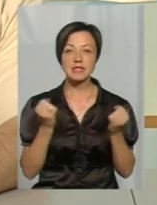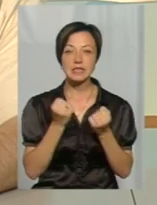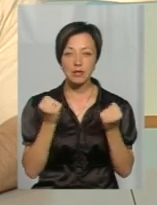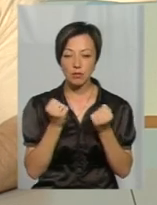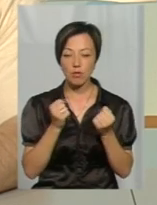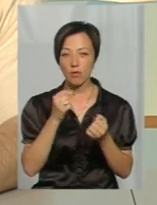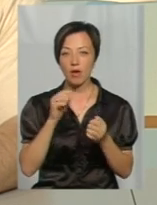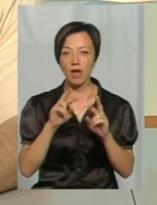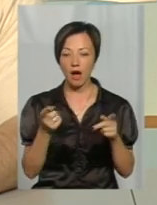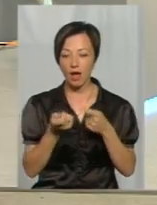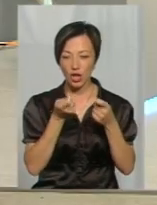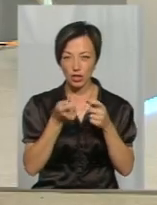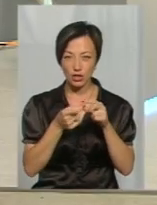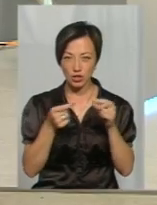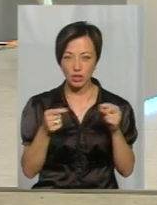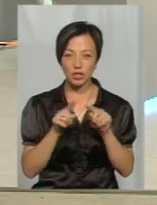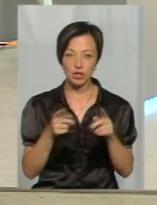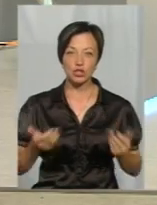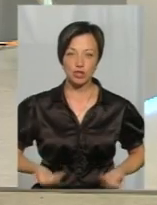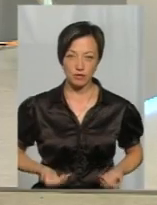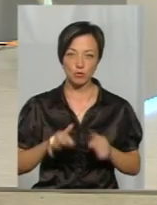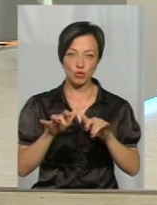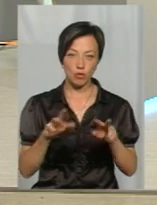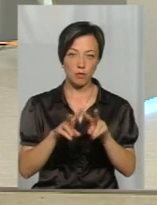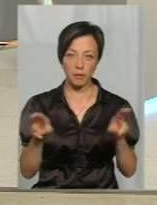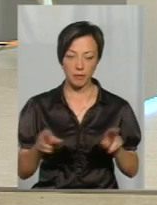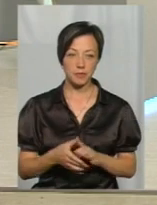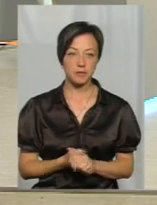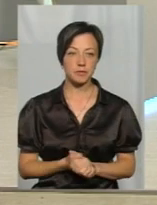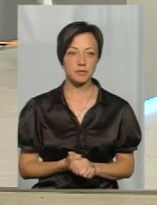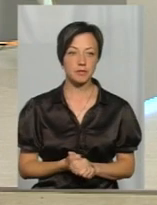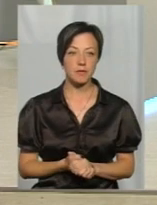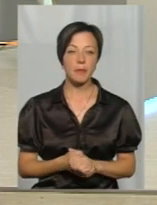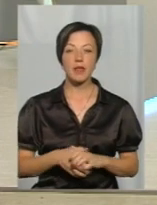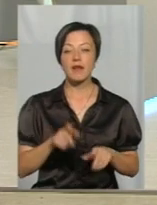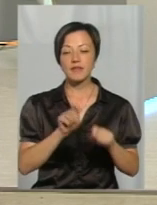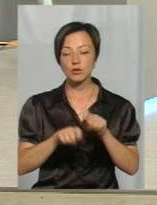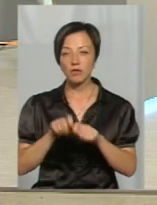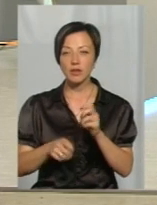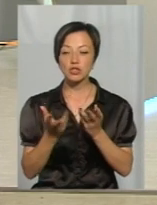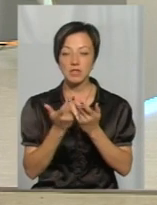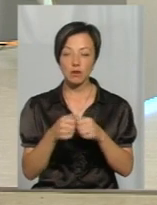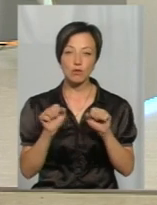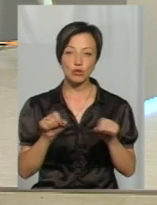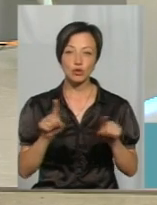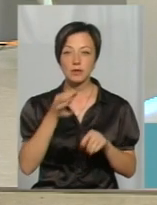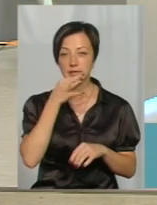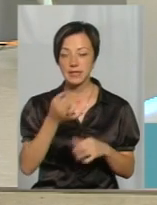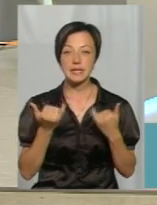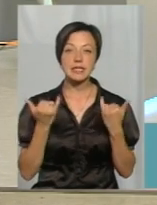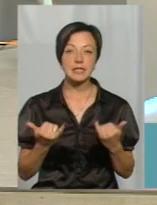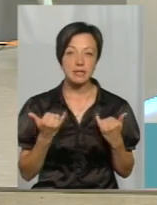заходить як і личинкою, так само і таким самим жуком. Відслідкувати чисельність, тоді можна щось сказати.